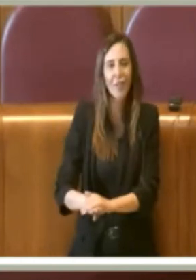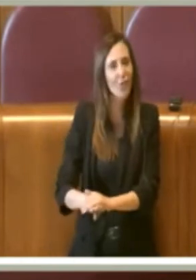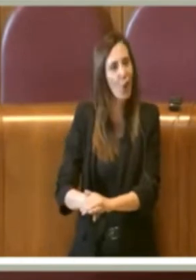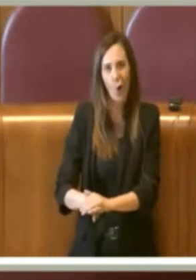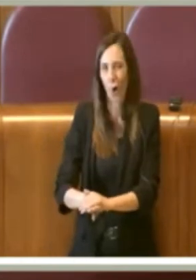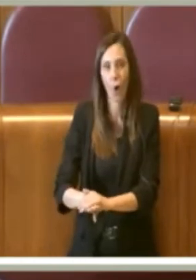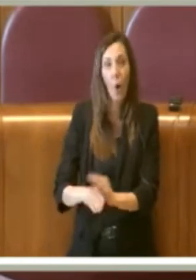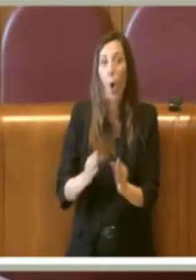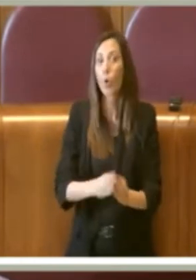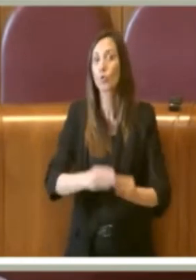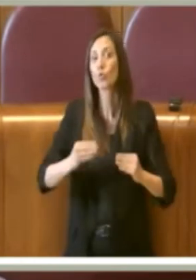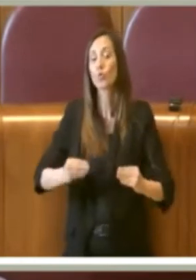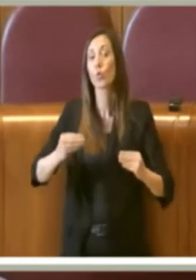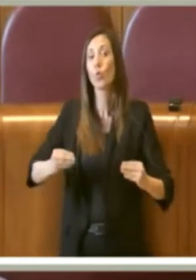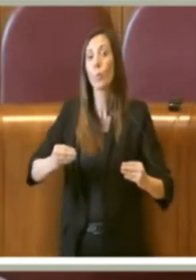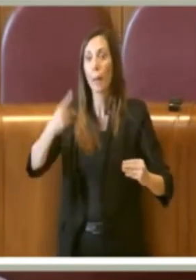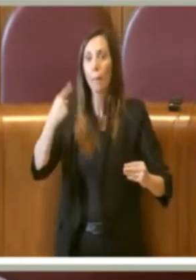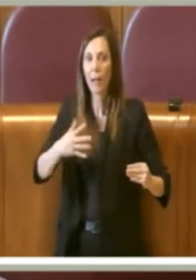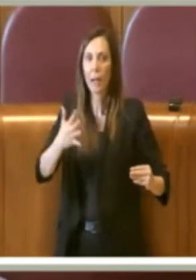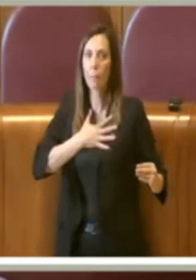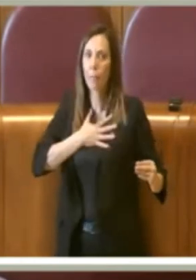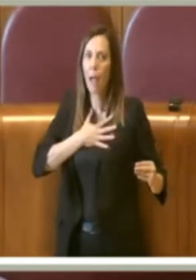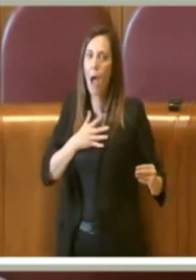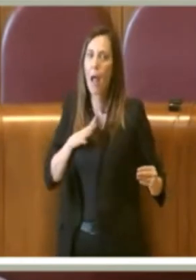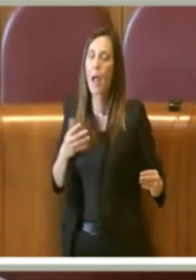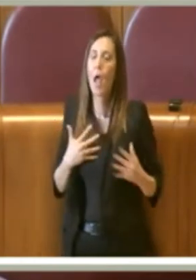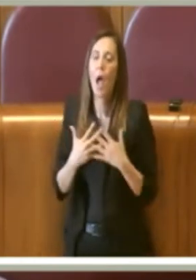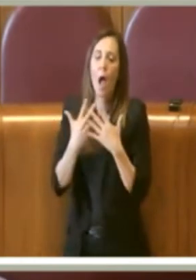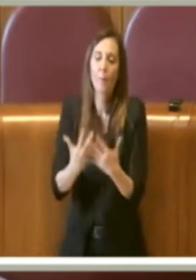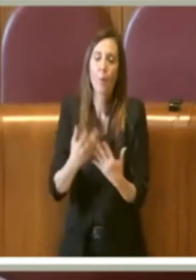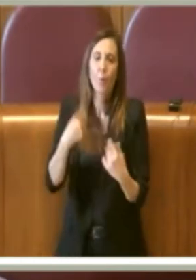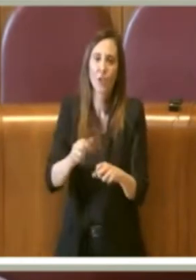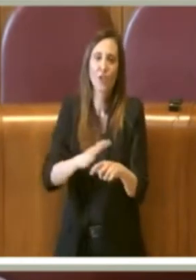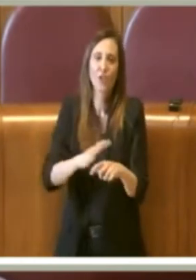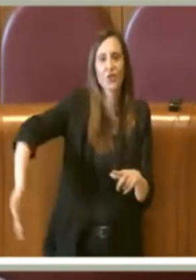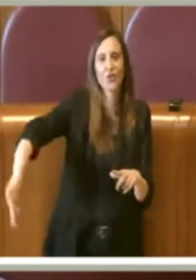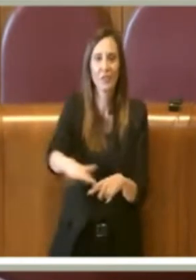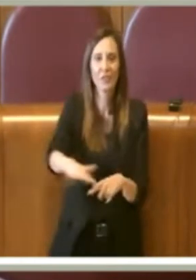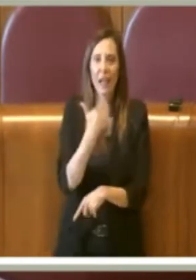deve essere lo strumento di tutti per il bene e per l'amore della città e per l'ambiente. Grazie Presidente.